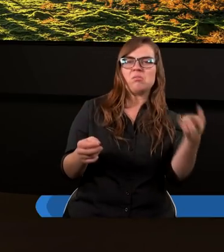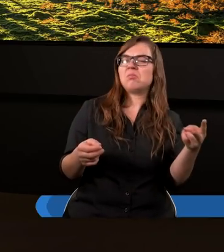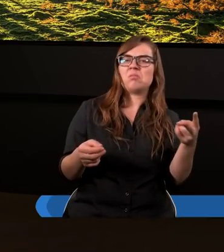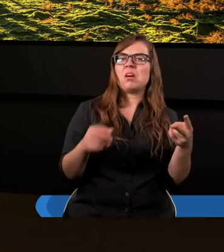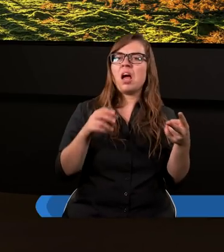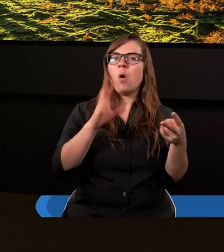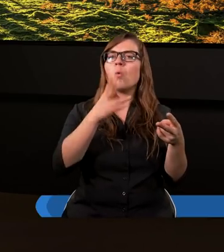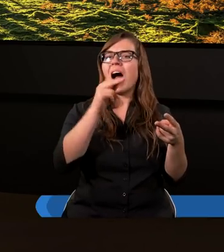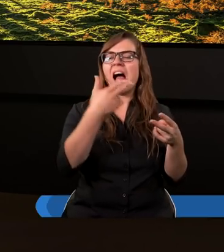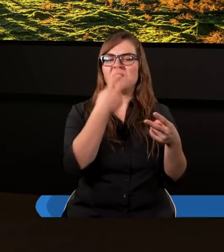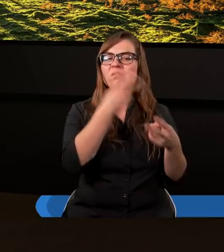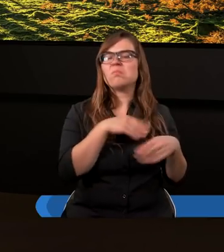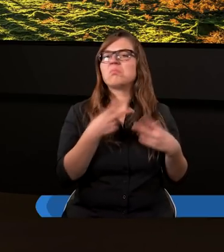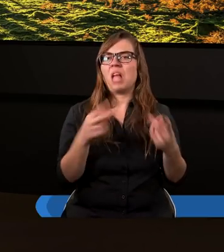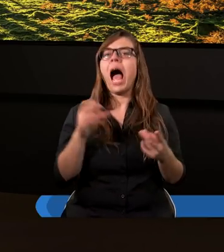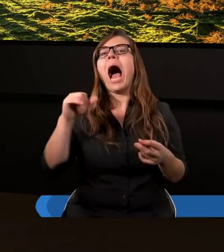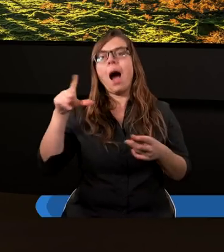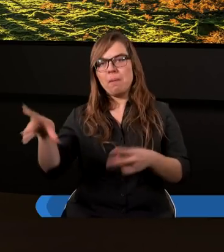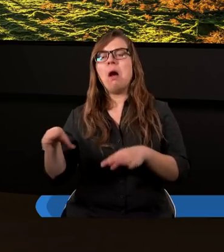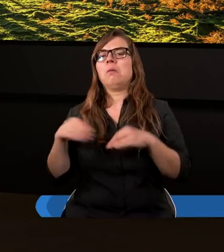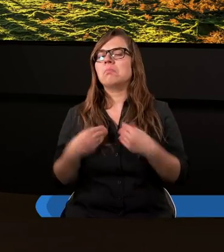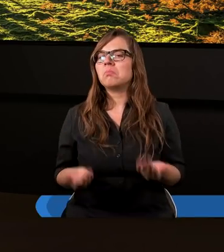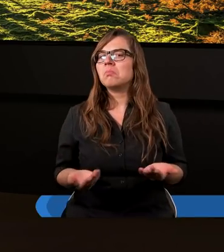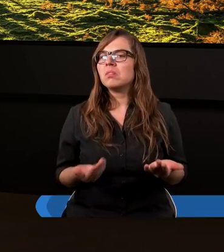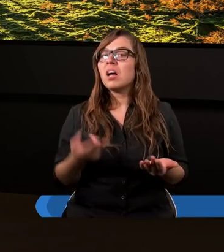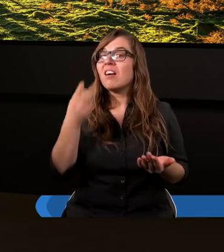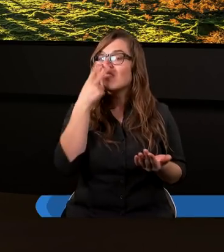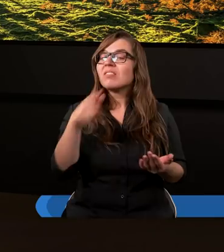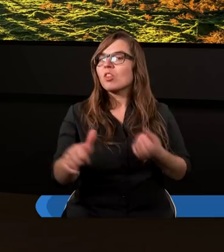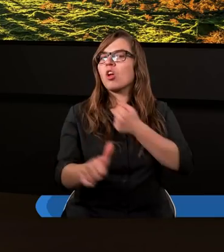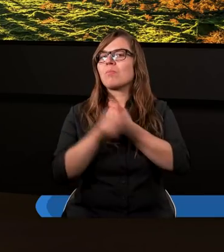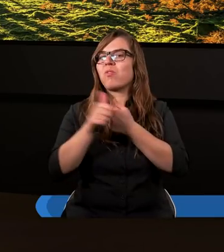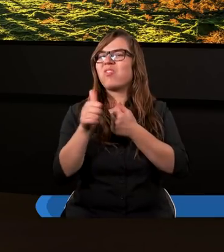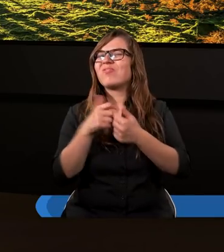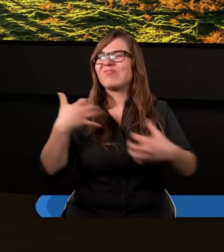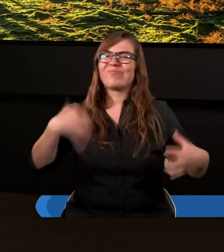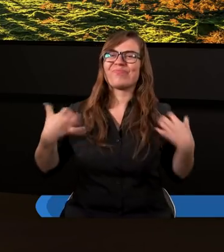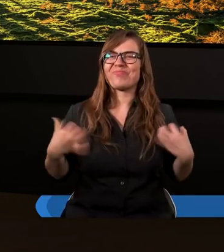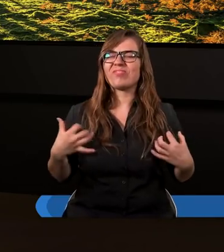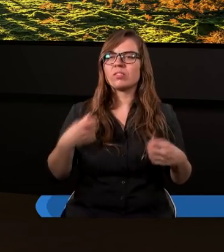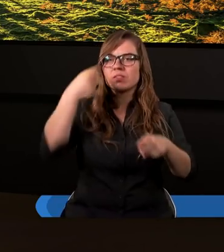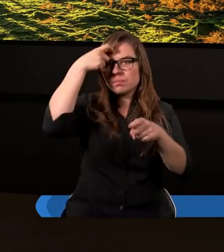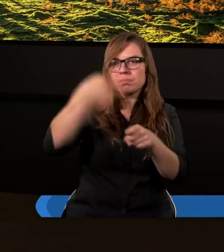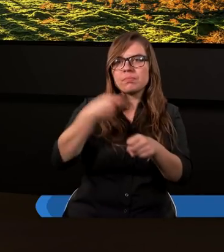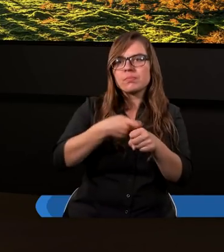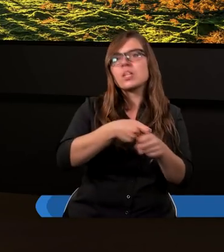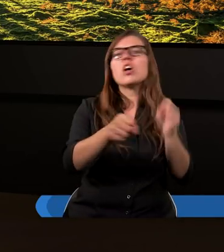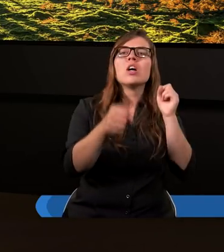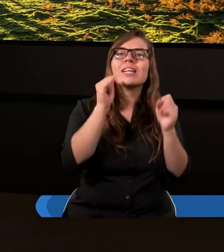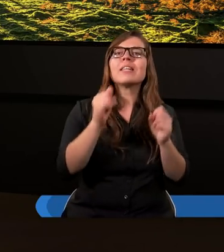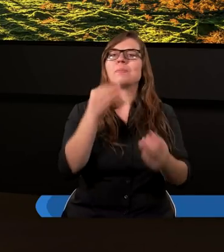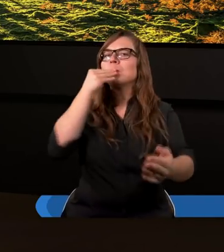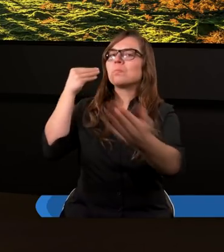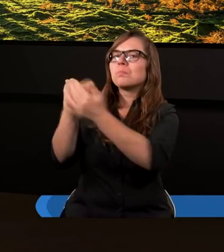ofiary innego brata nie przyjął. I widzimy, że to spowodowało złość i doprowadziło do zabójstwa